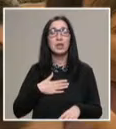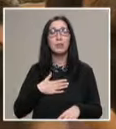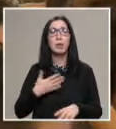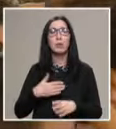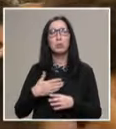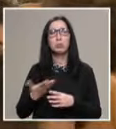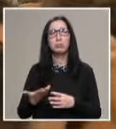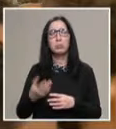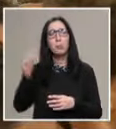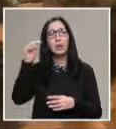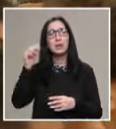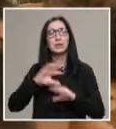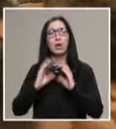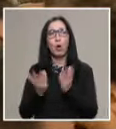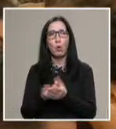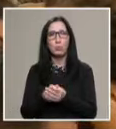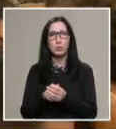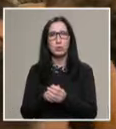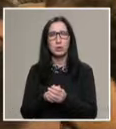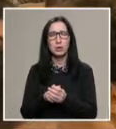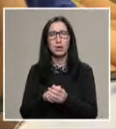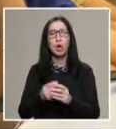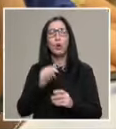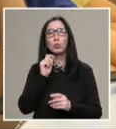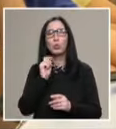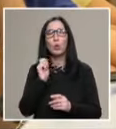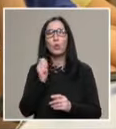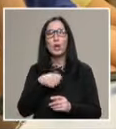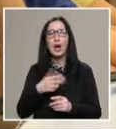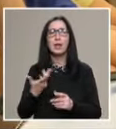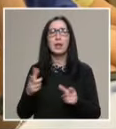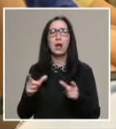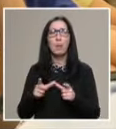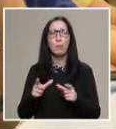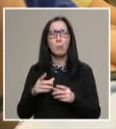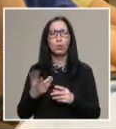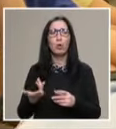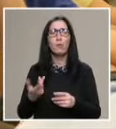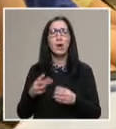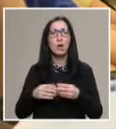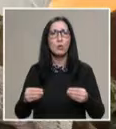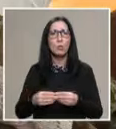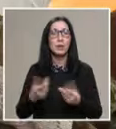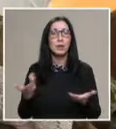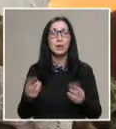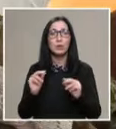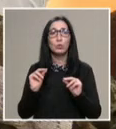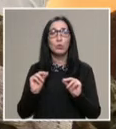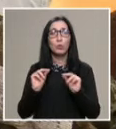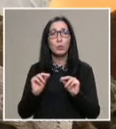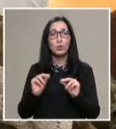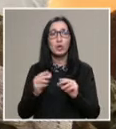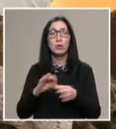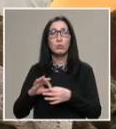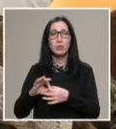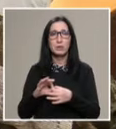български общности от Украина, Молдова, Румъния, където курсовите за обучение